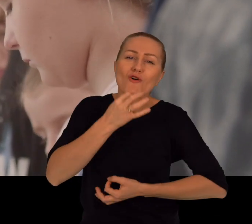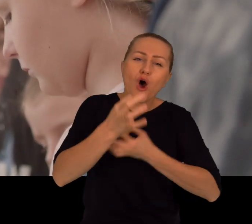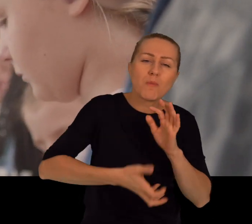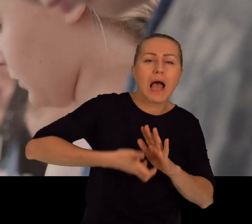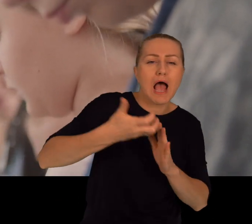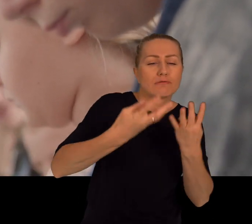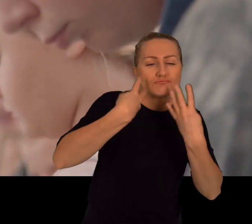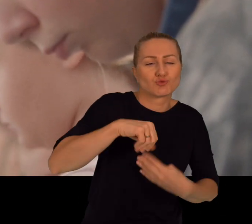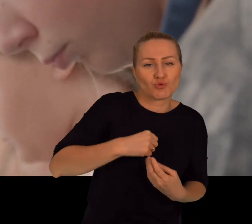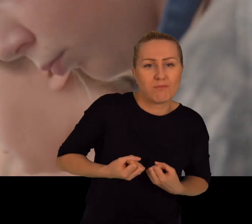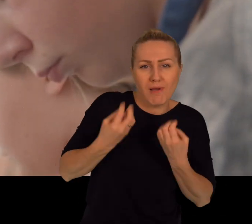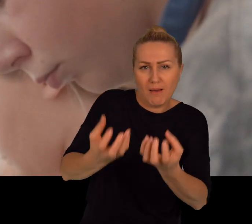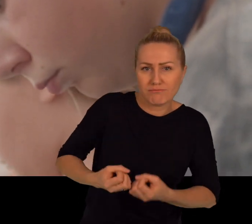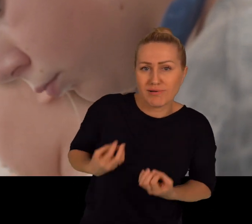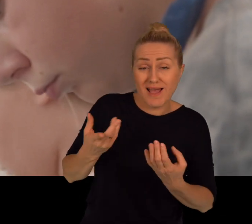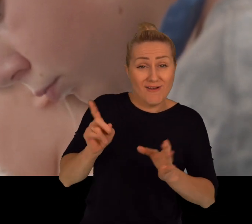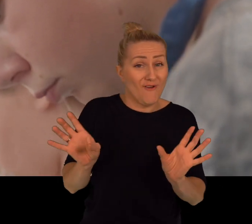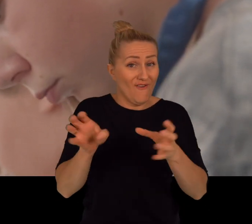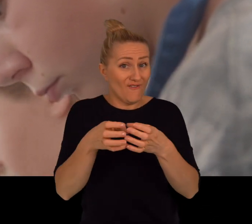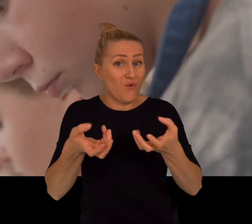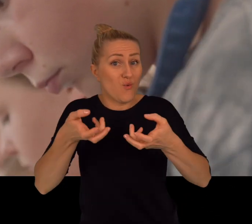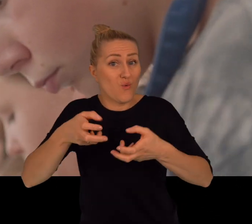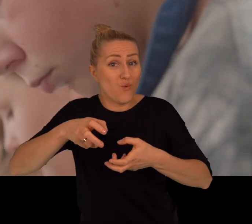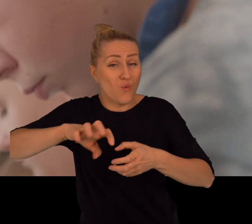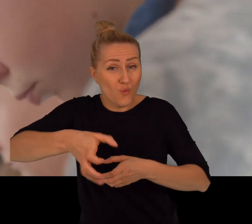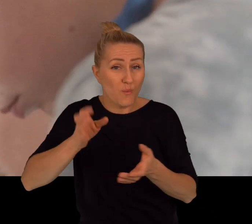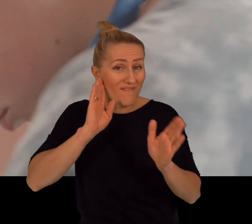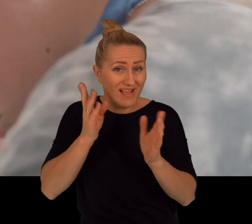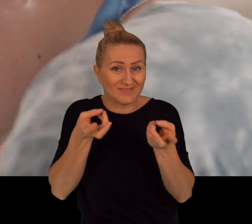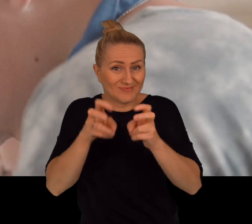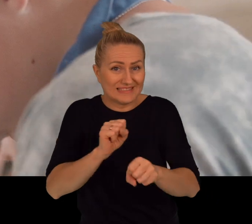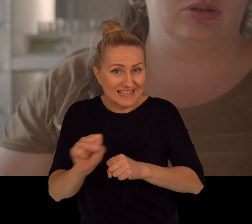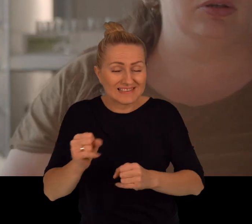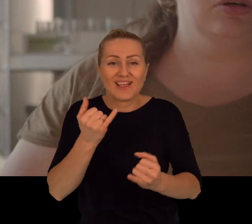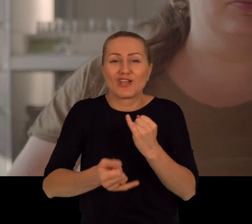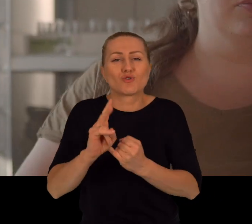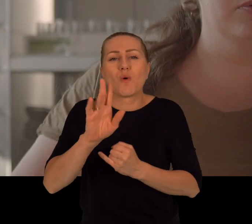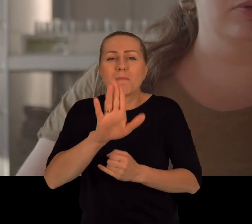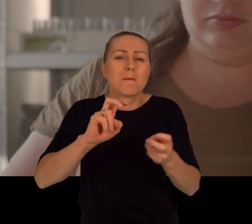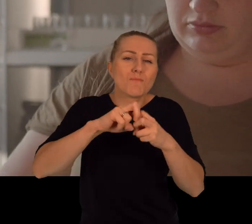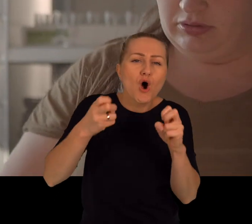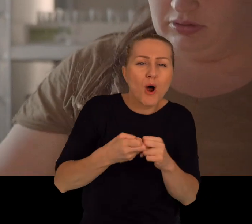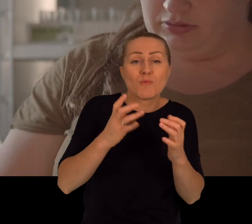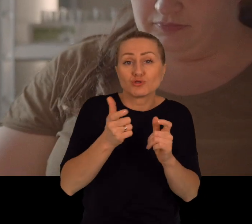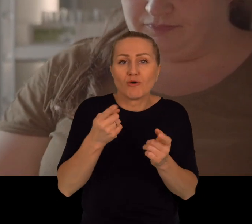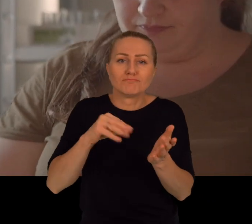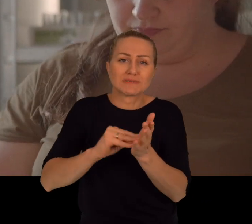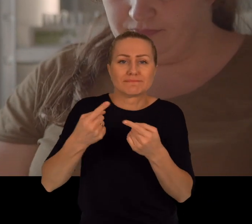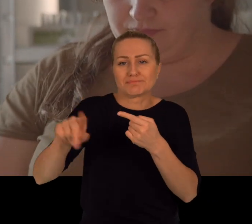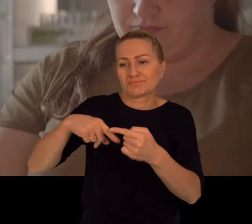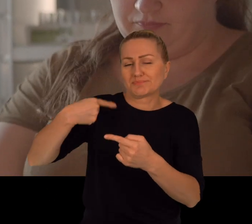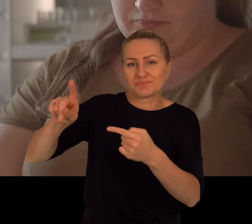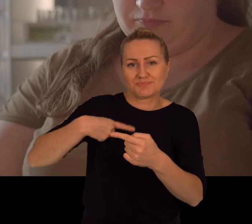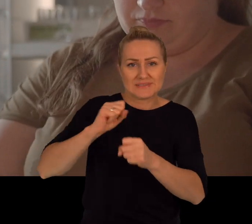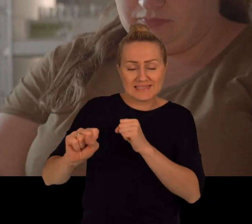swojej działalności. w ogóle mamy w ogóle taką grupę. Utworzyła się taka grupa na Facebooku. Jak ktoś ma problem, to między sobą